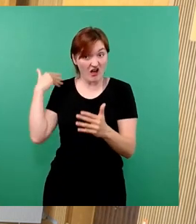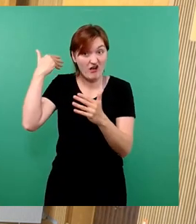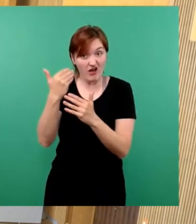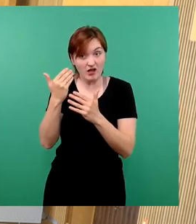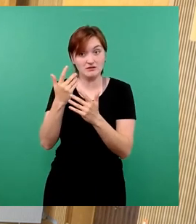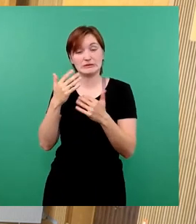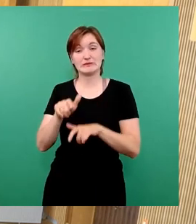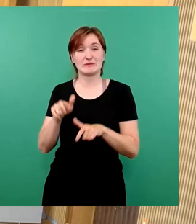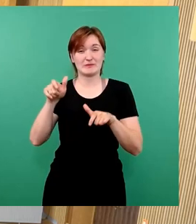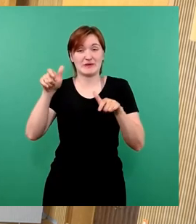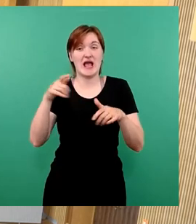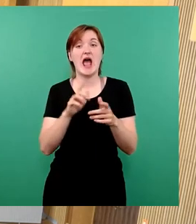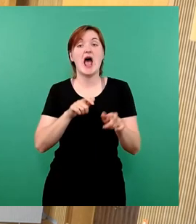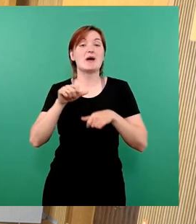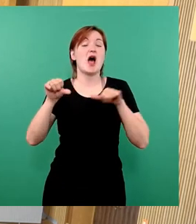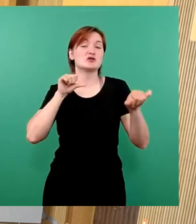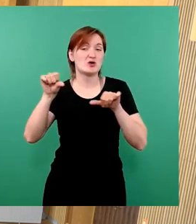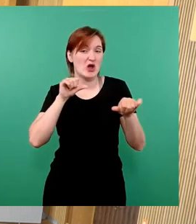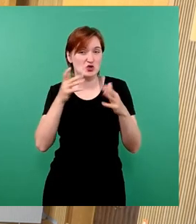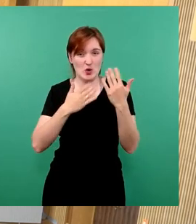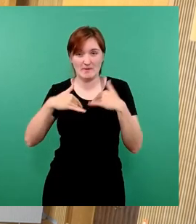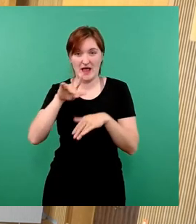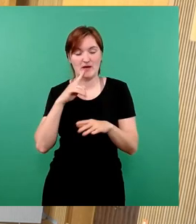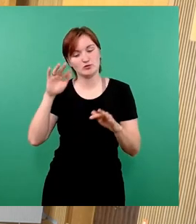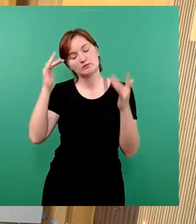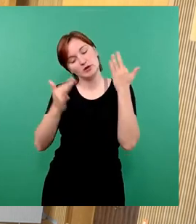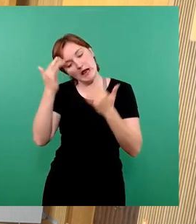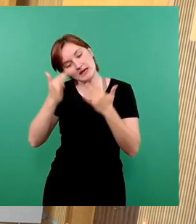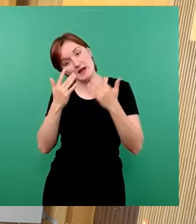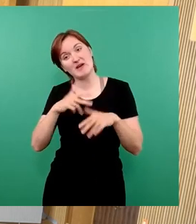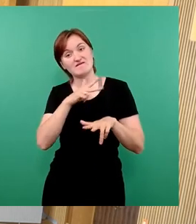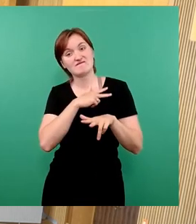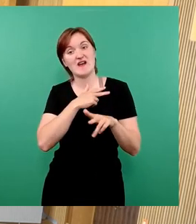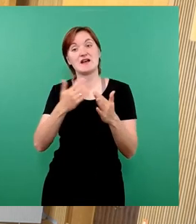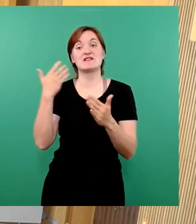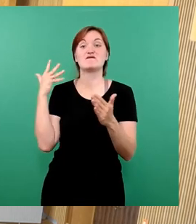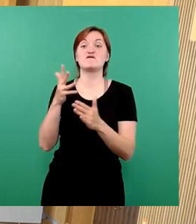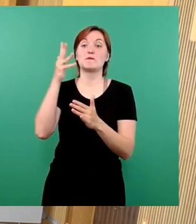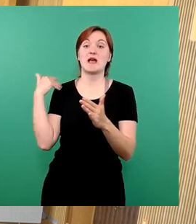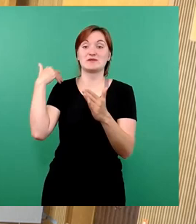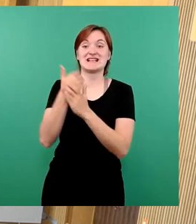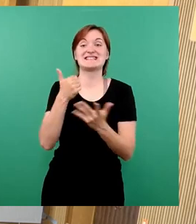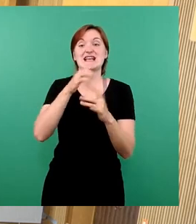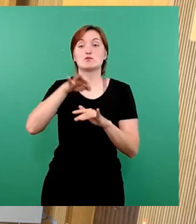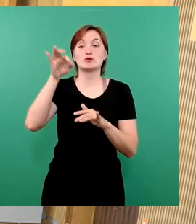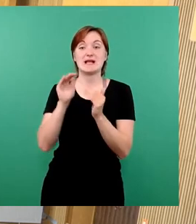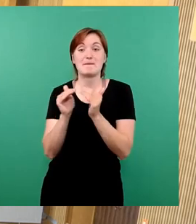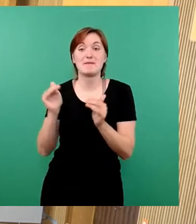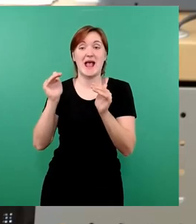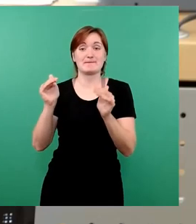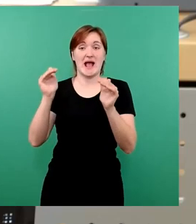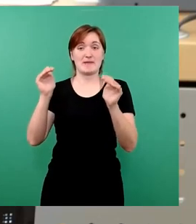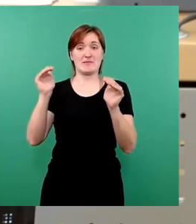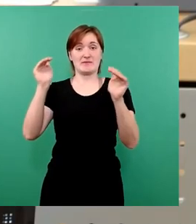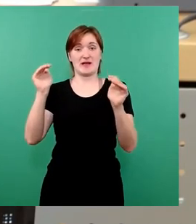noch ein bisschen mehr gestiegen. Wenn man das mal runterrechnet, haben wir eine durchschnittliche Steigerung der letzten fünf Jahre von jedem Jahr 6 Prozent unserer Ausgaben. Die